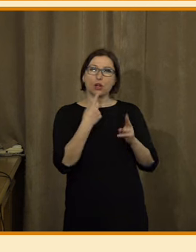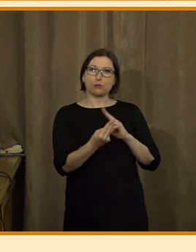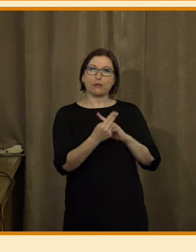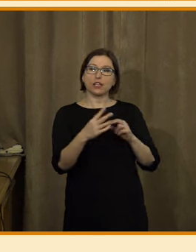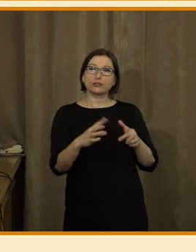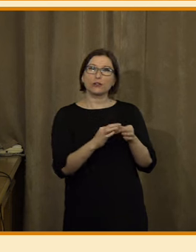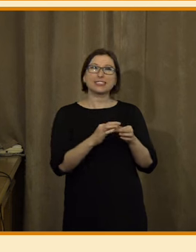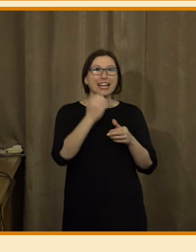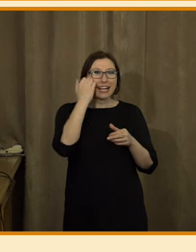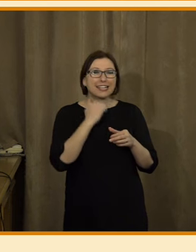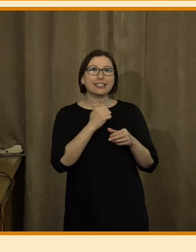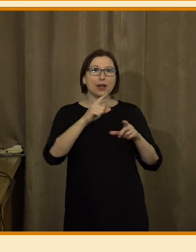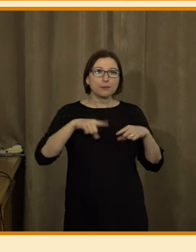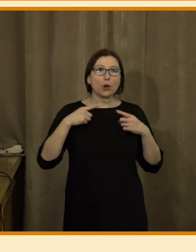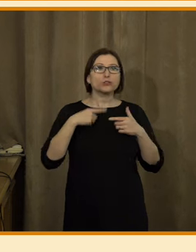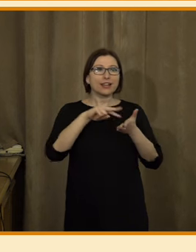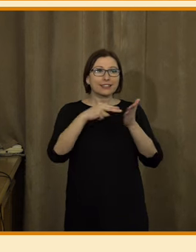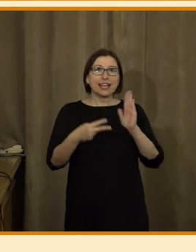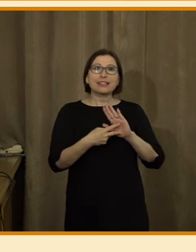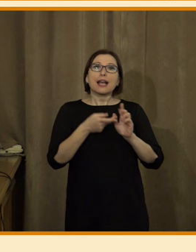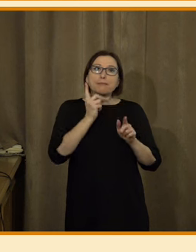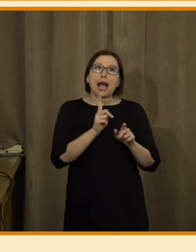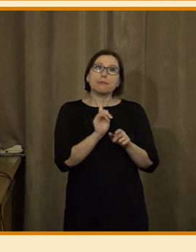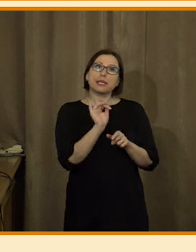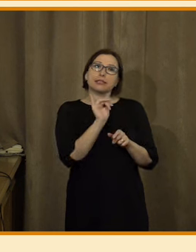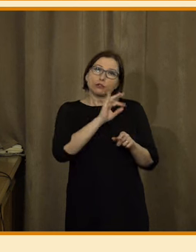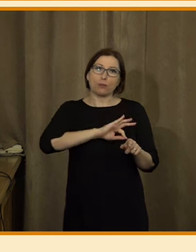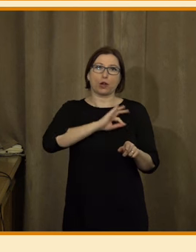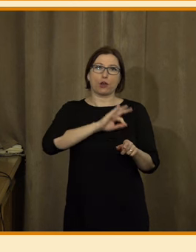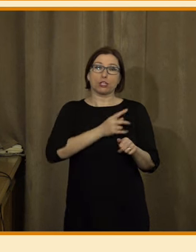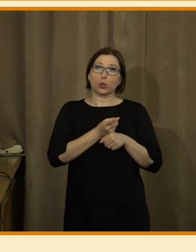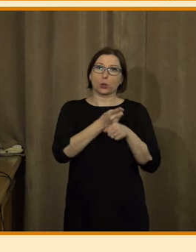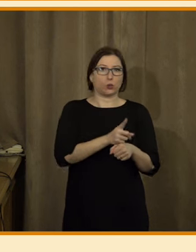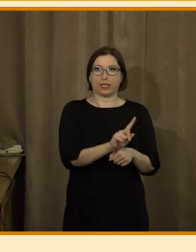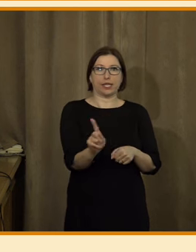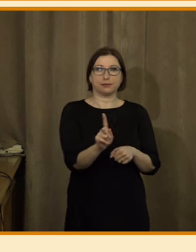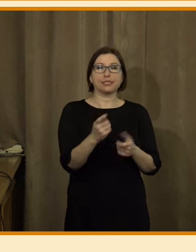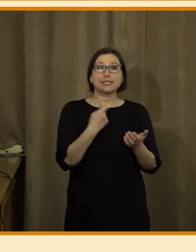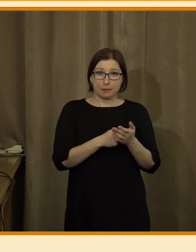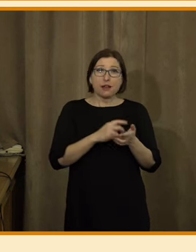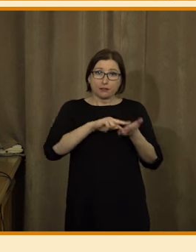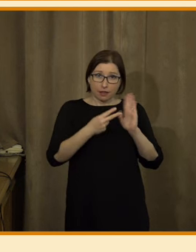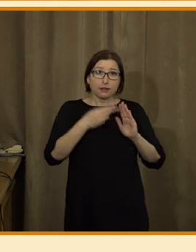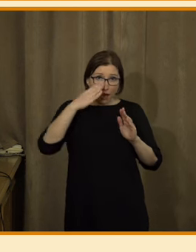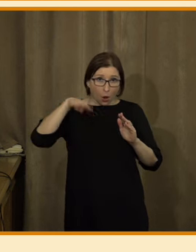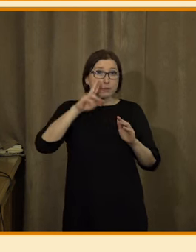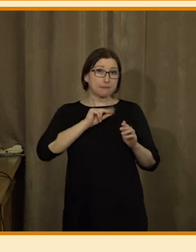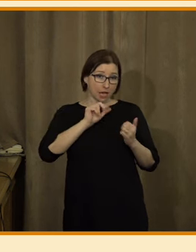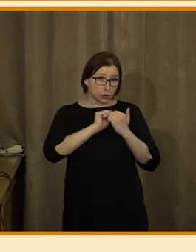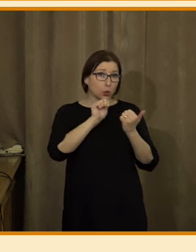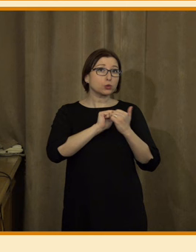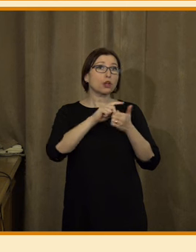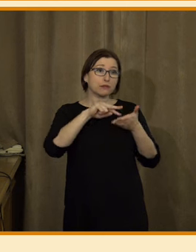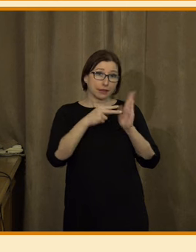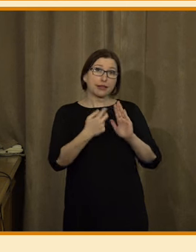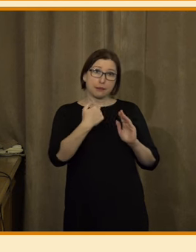zapojení občana do využívání technologií mělo být dobrovolné. Tedy i ti, kteří pravděpodobně s technologiemi pracují, mají